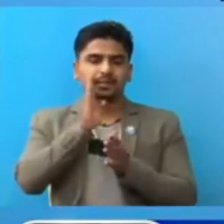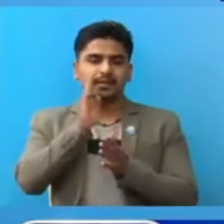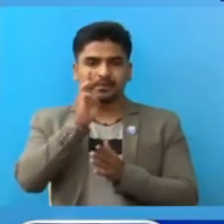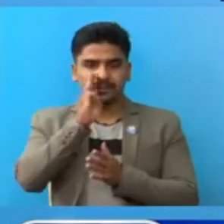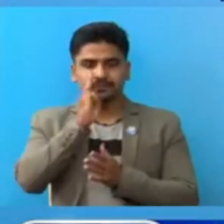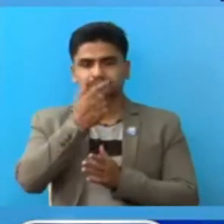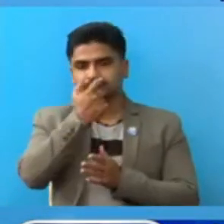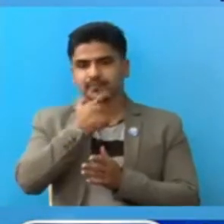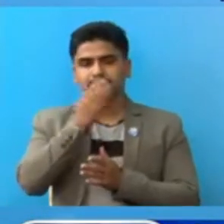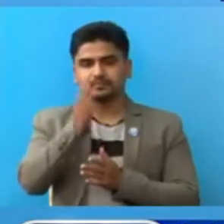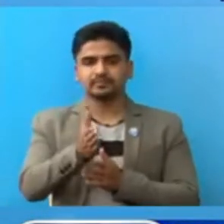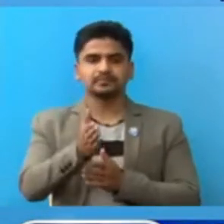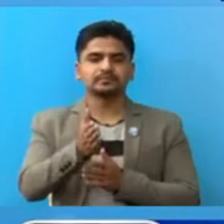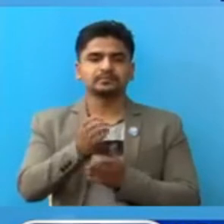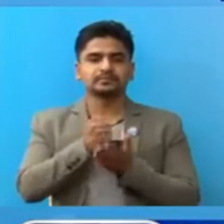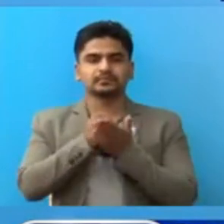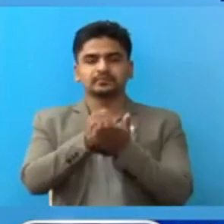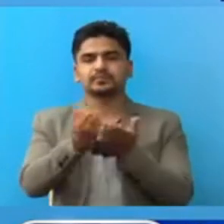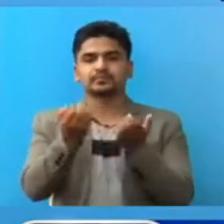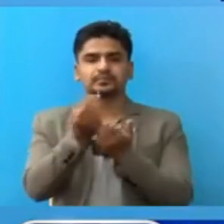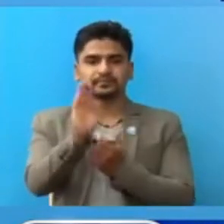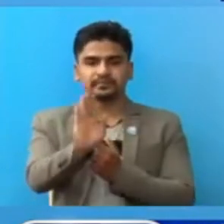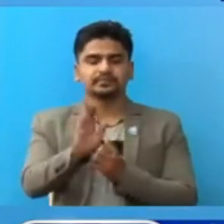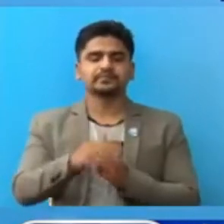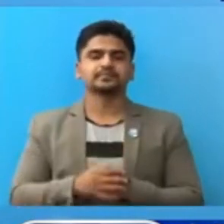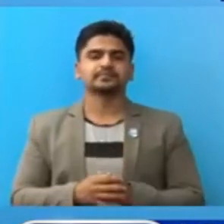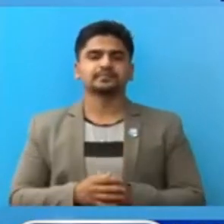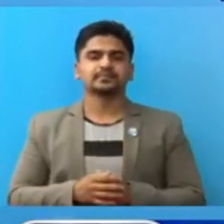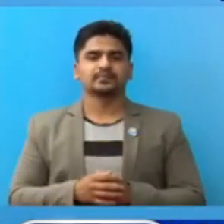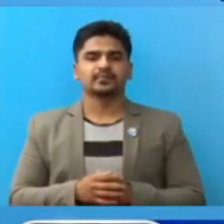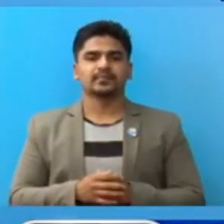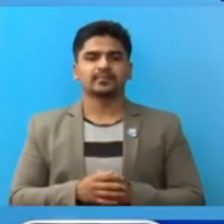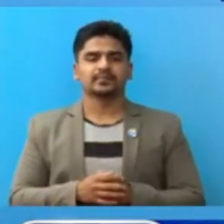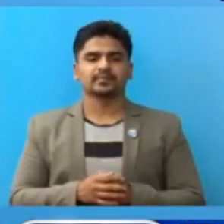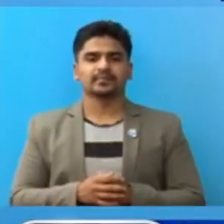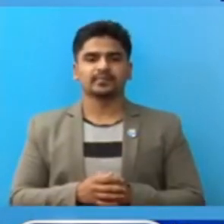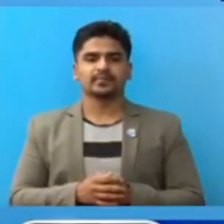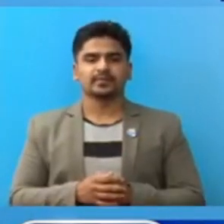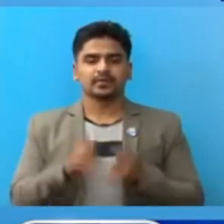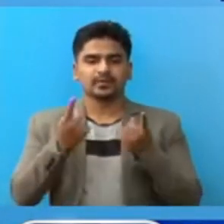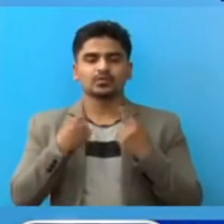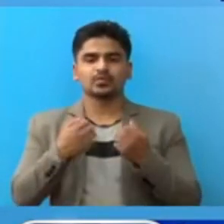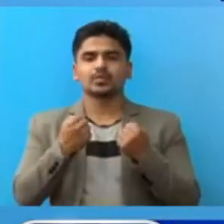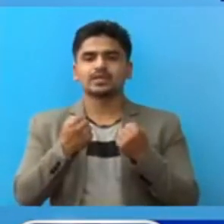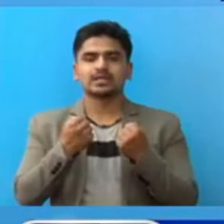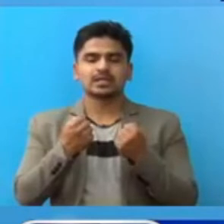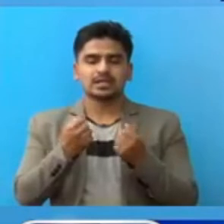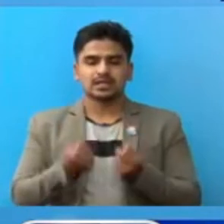वासा मां सागर सुवेदिले साह दीर अनुवाएको छो स्वास्त्य तथा